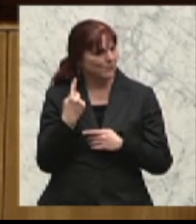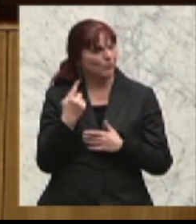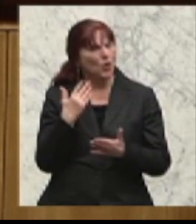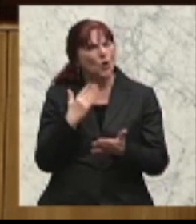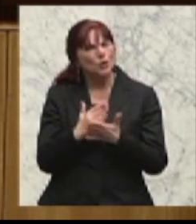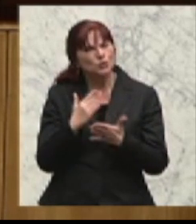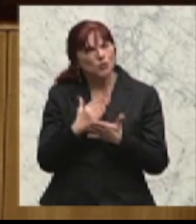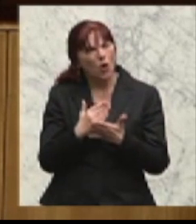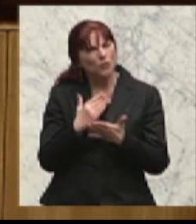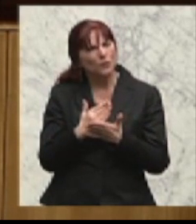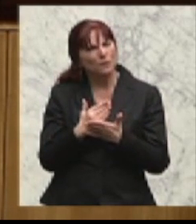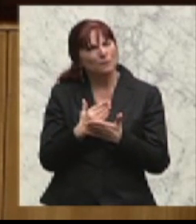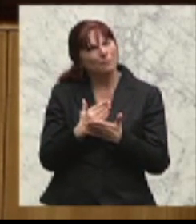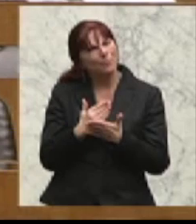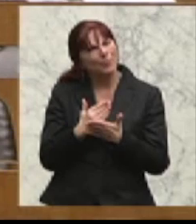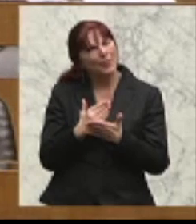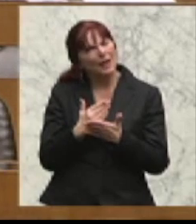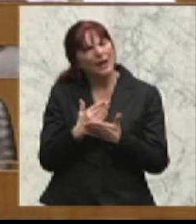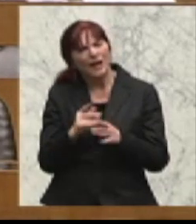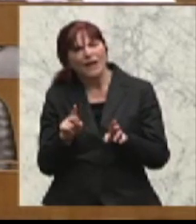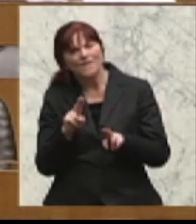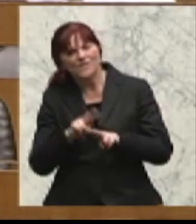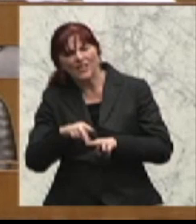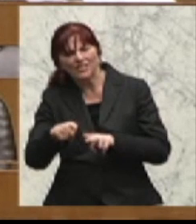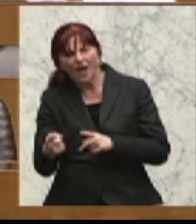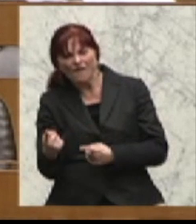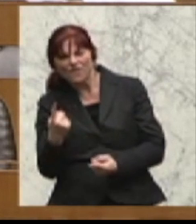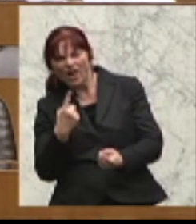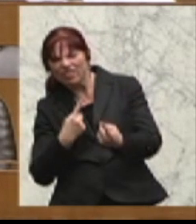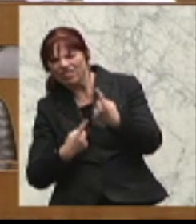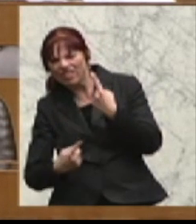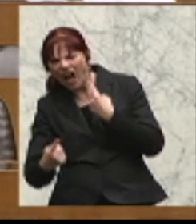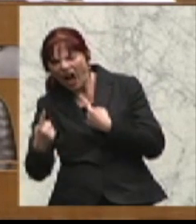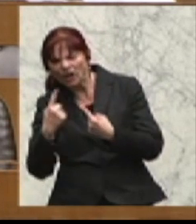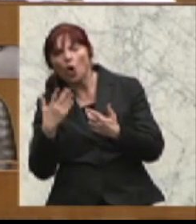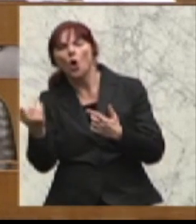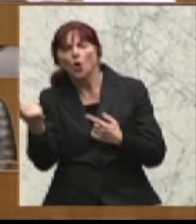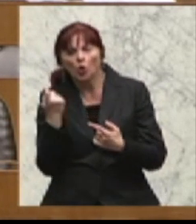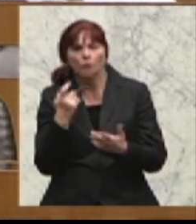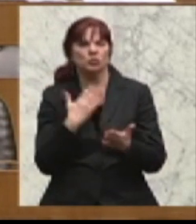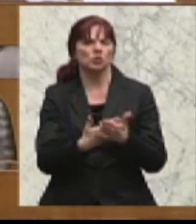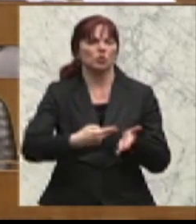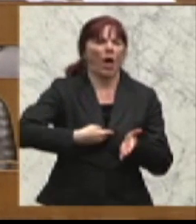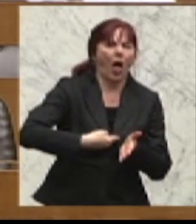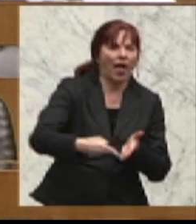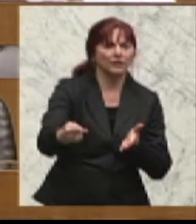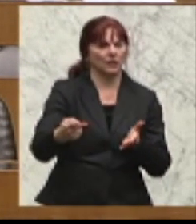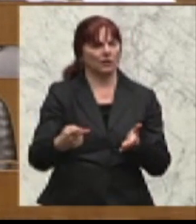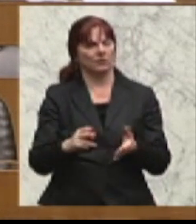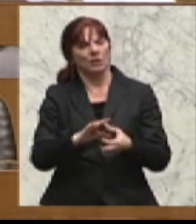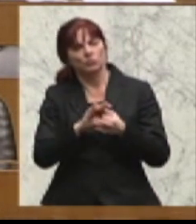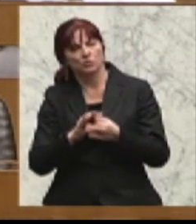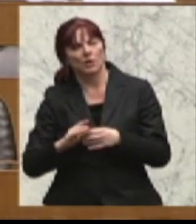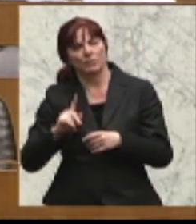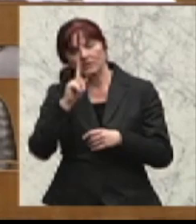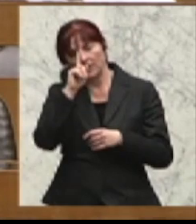bloßen, auf einen Verdacht liegenden Anklageerhebung bei einem Folter oder Sexualdelikt schon zu einer